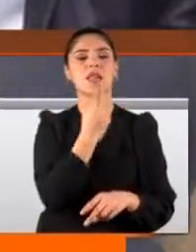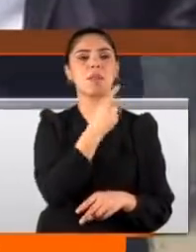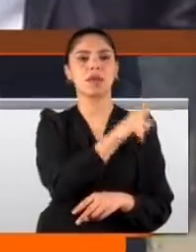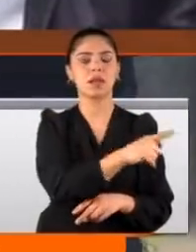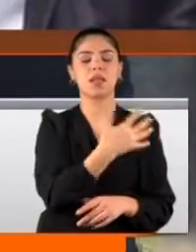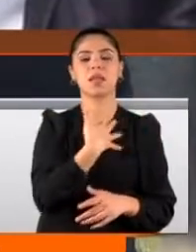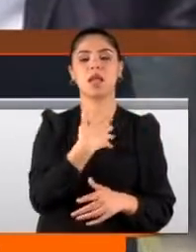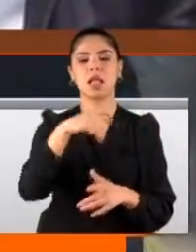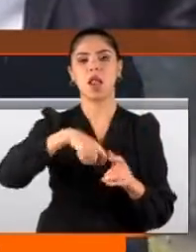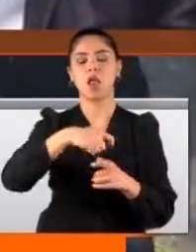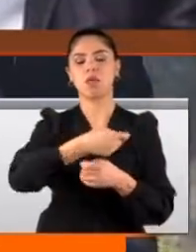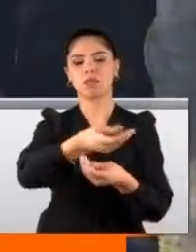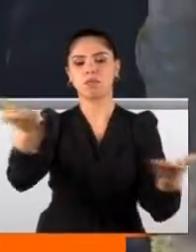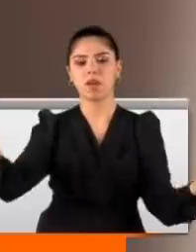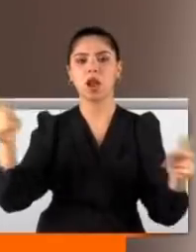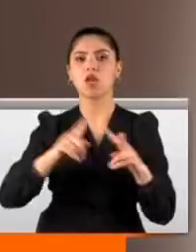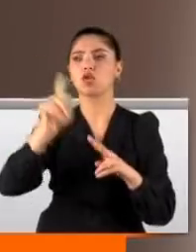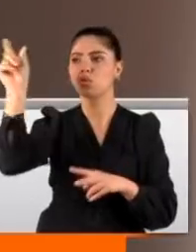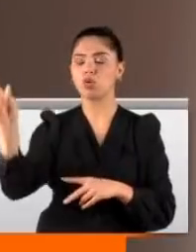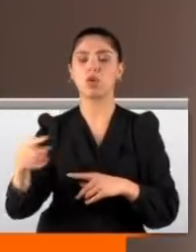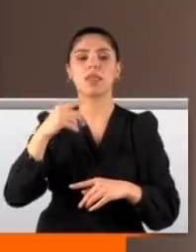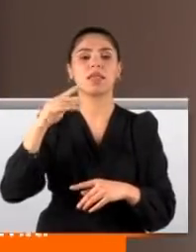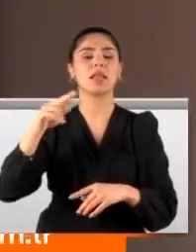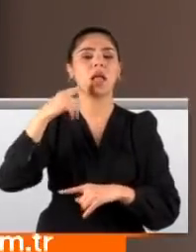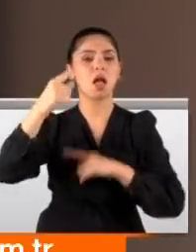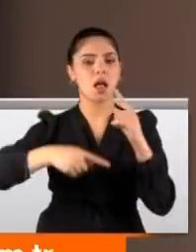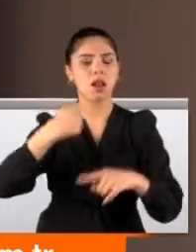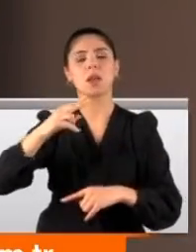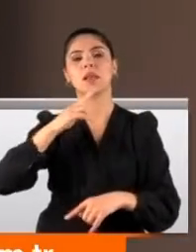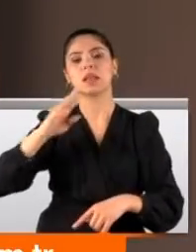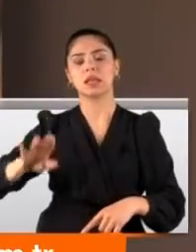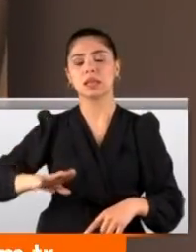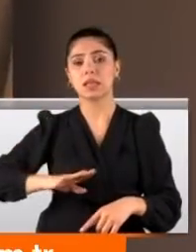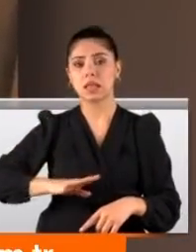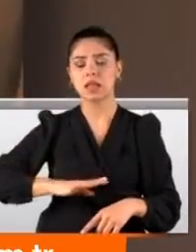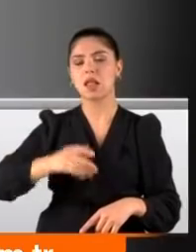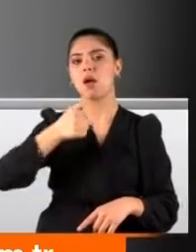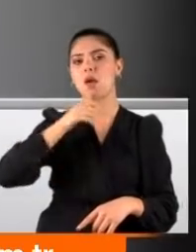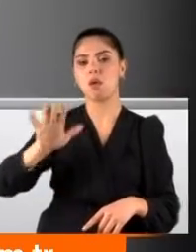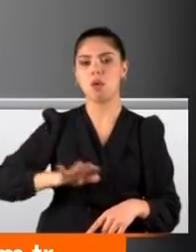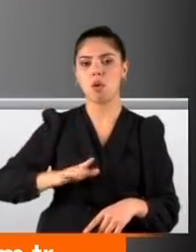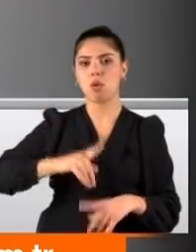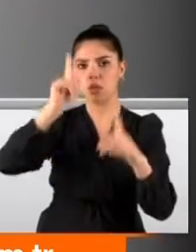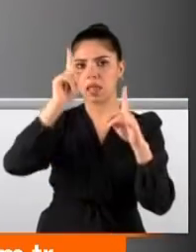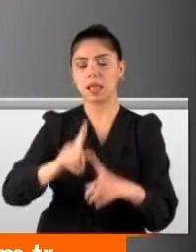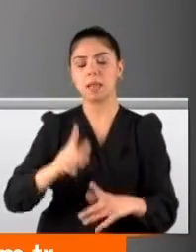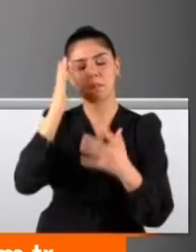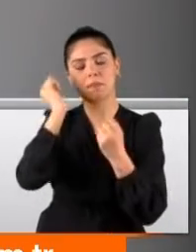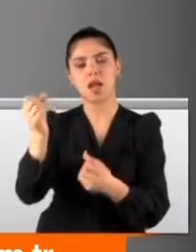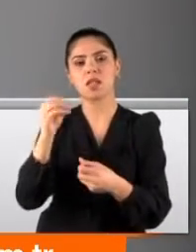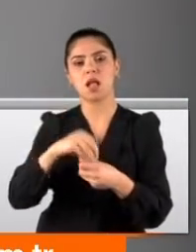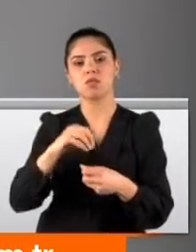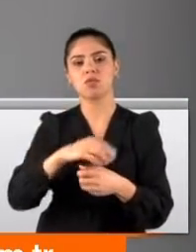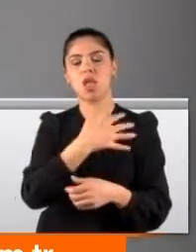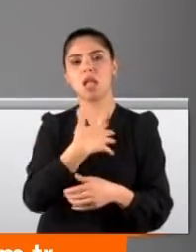dağıttı. Nurettin Yıldız'ın yakınları, kızı ve oğlu Umut Yıldız'da acı olay sonrası ilk kez taziye için gözü